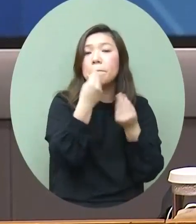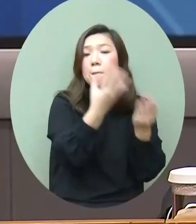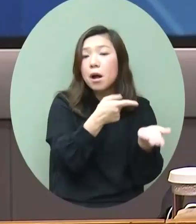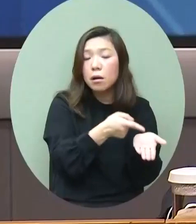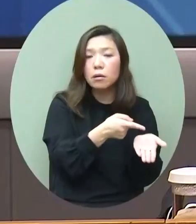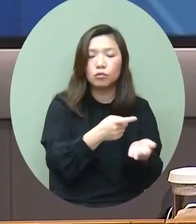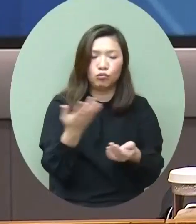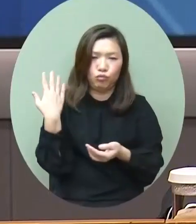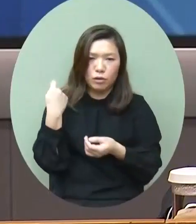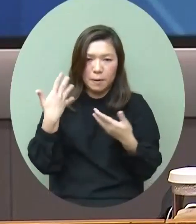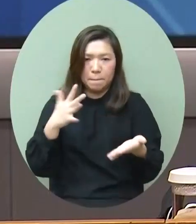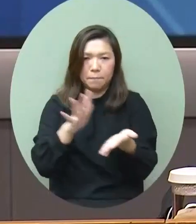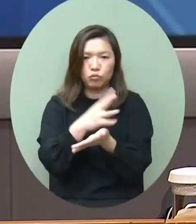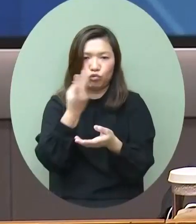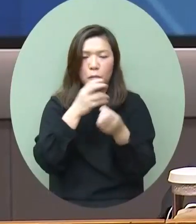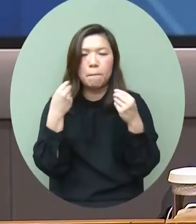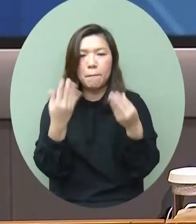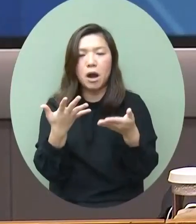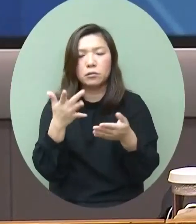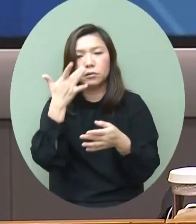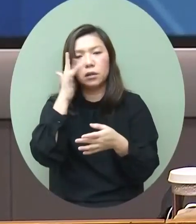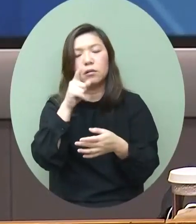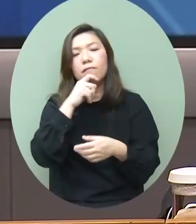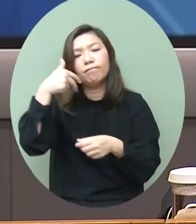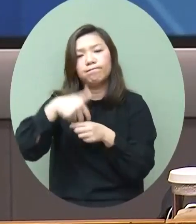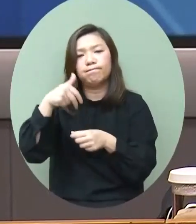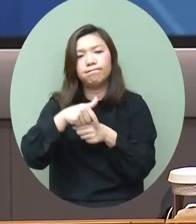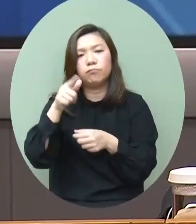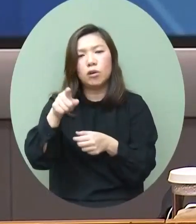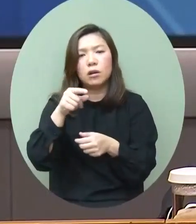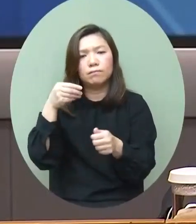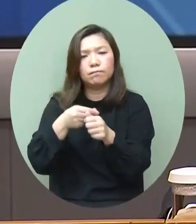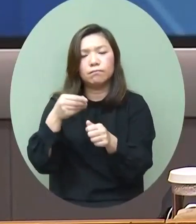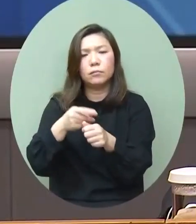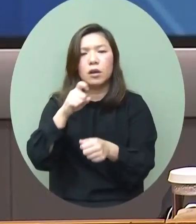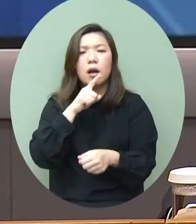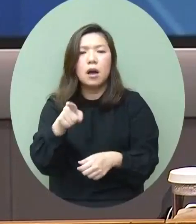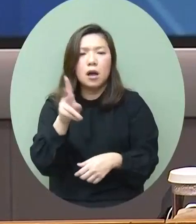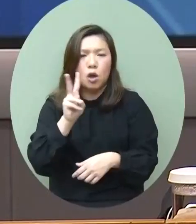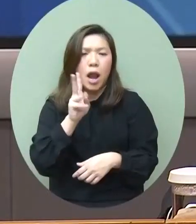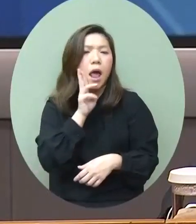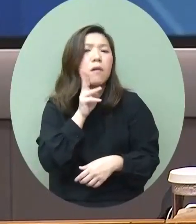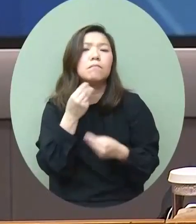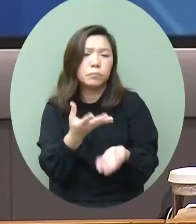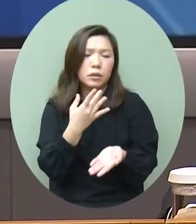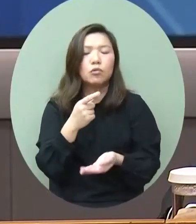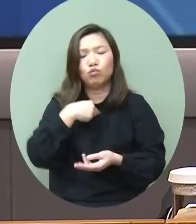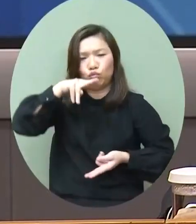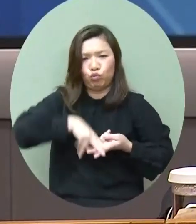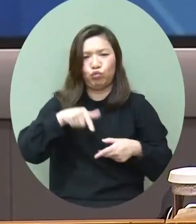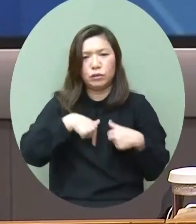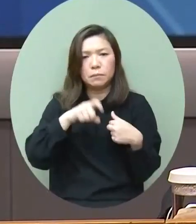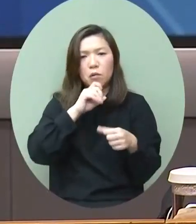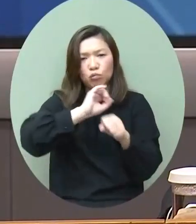會在今年推行的金融科技從業員的培訓資助先導計劃都是一些好的例子我很有信心在